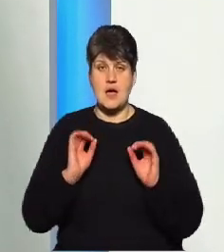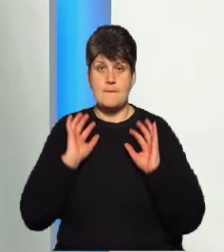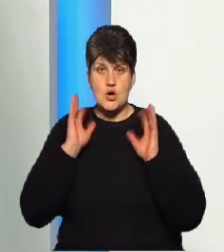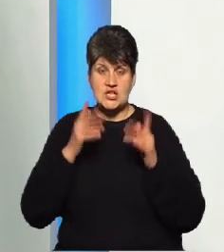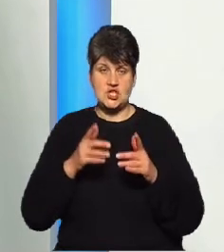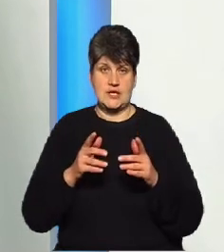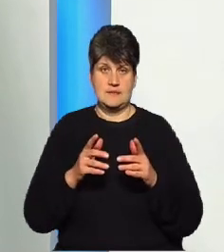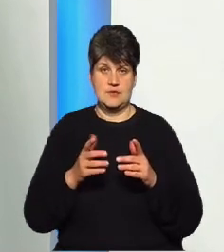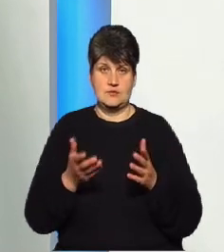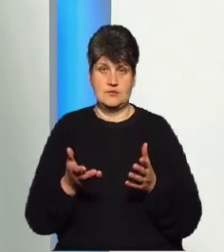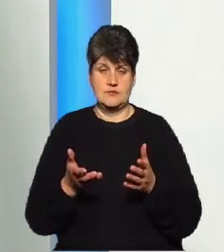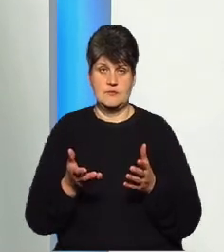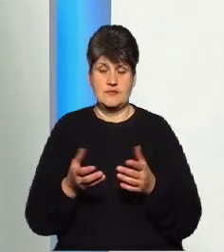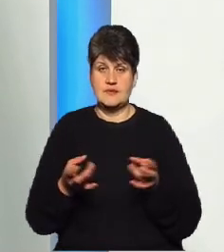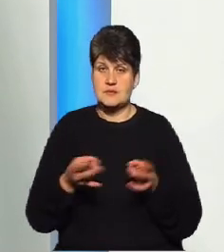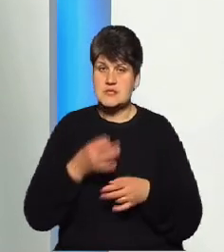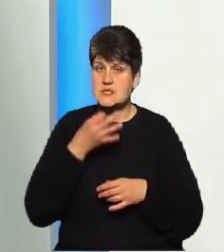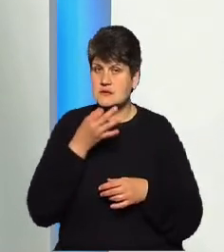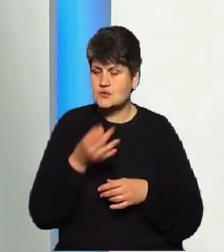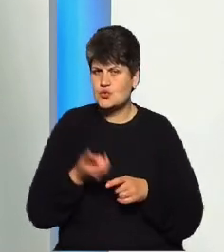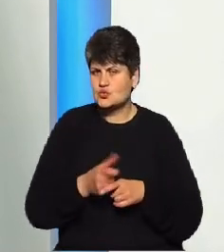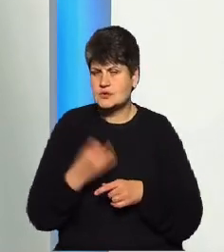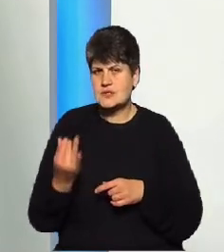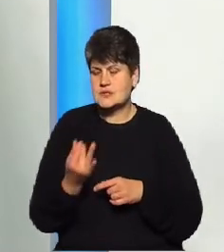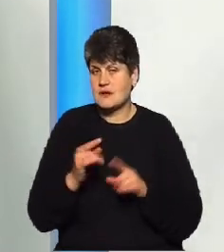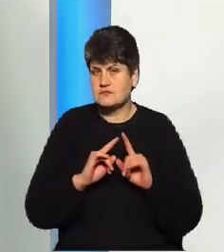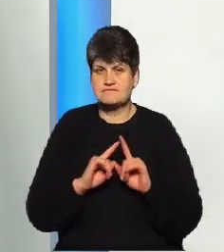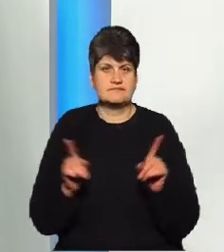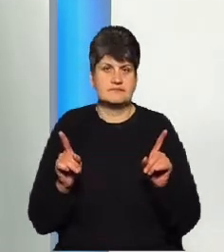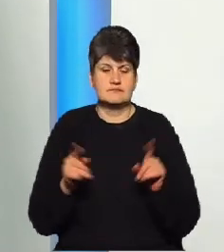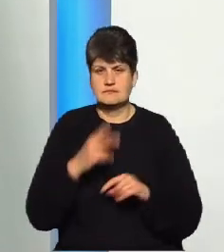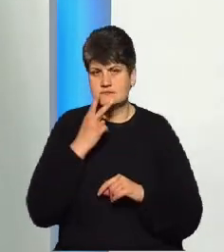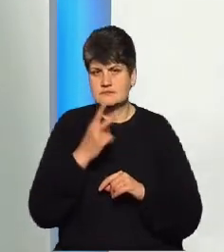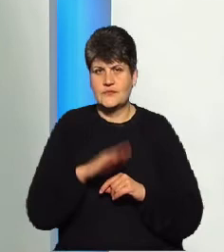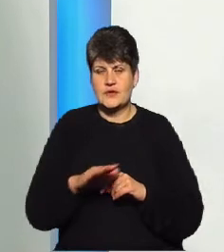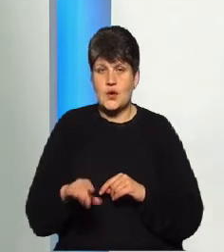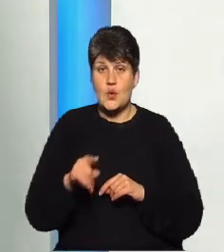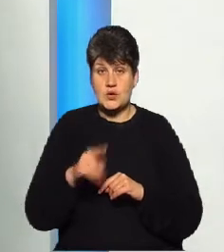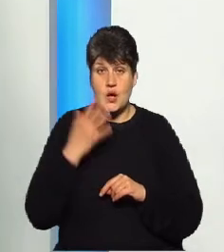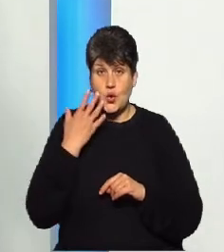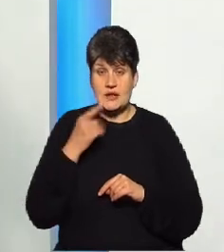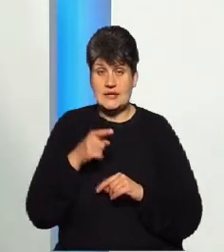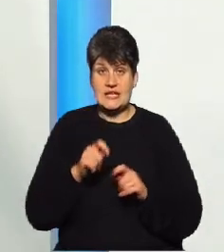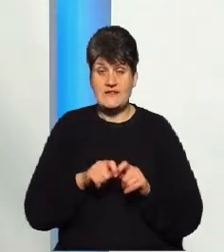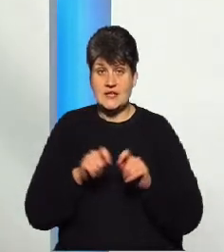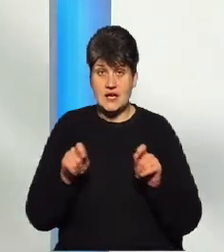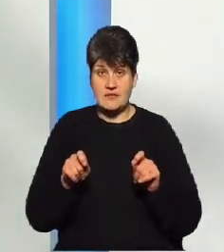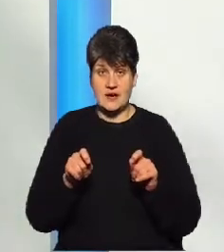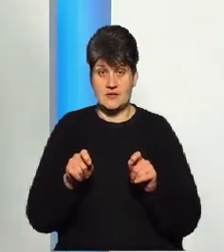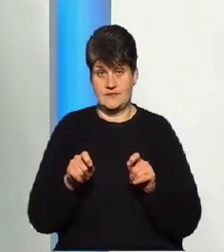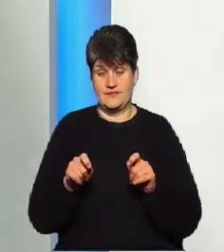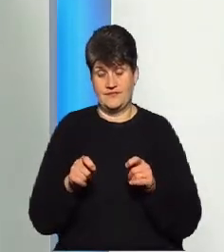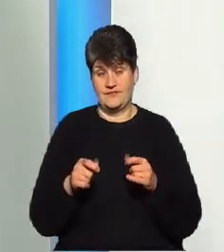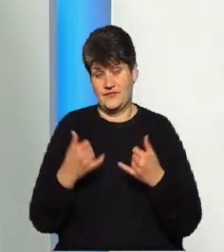Слід сказати, що дуже цікавий феномен спостерігається в дітей. У них, коли ти відкриваєш черепну коробку, вибачте, за такий